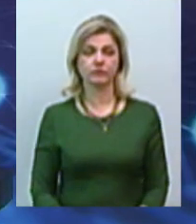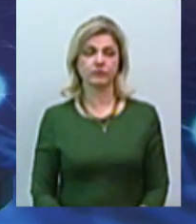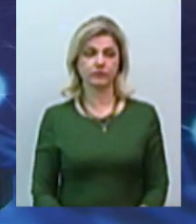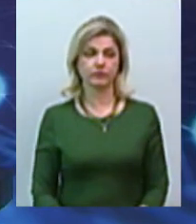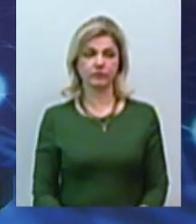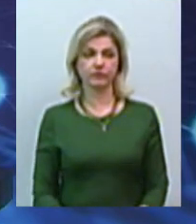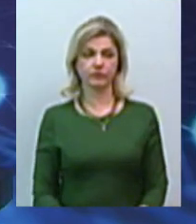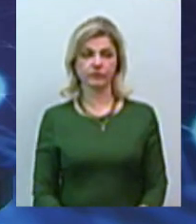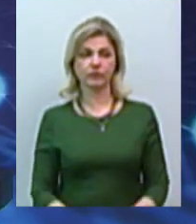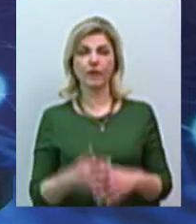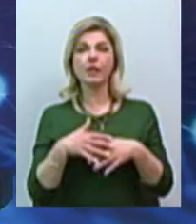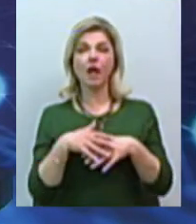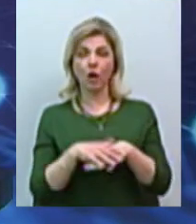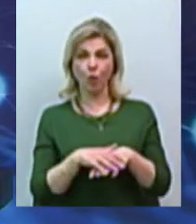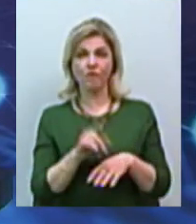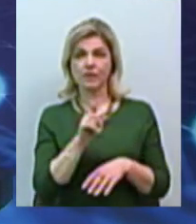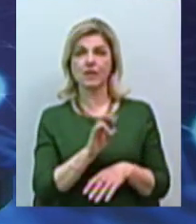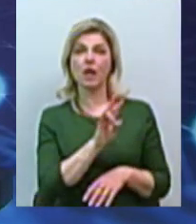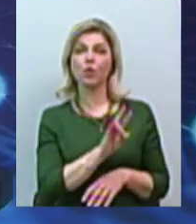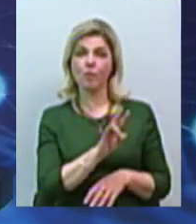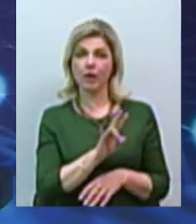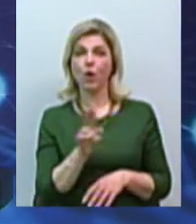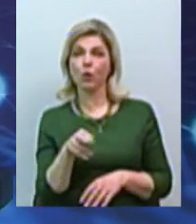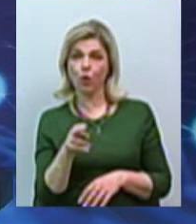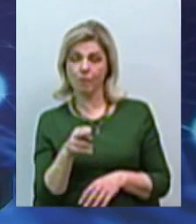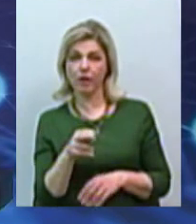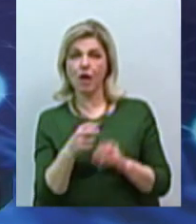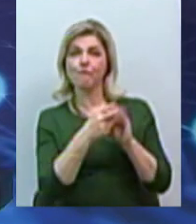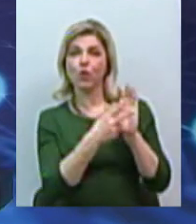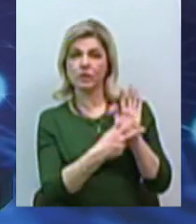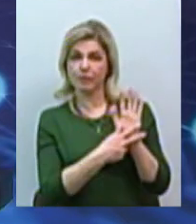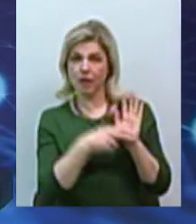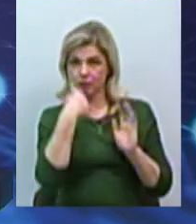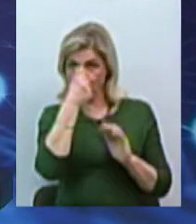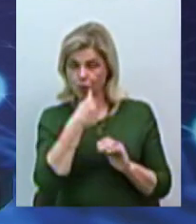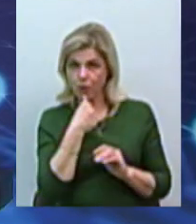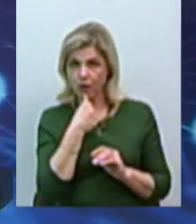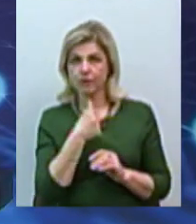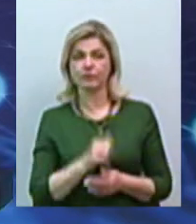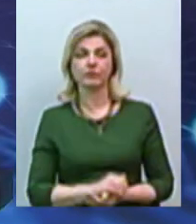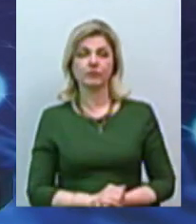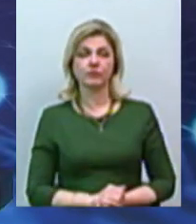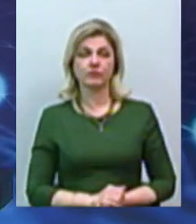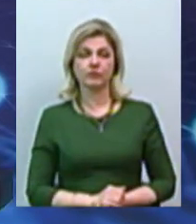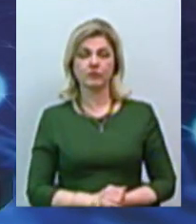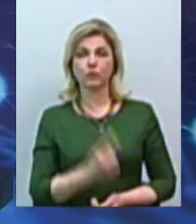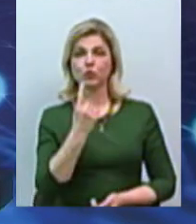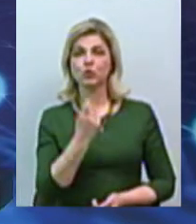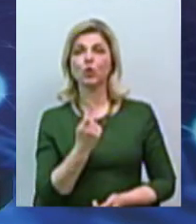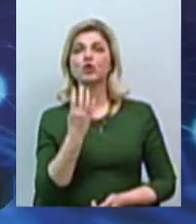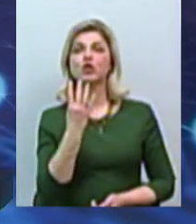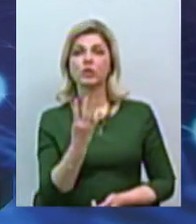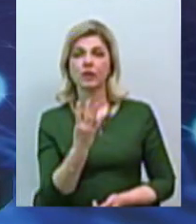Нарахована за листопад-грудень 2018 року споживачам 104